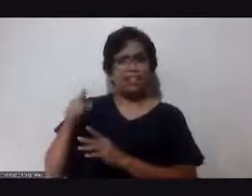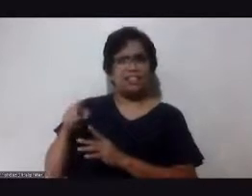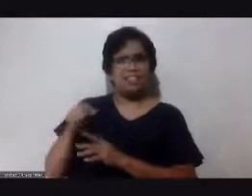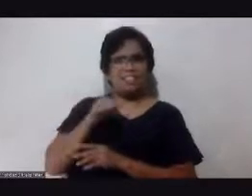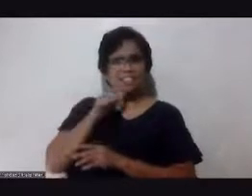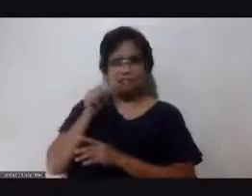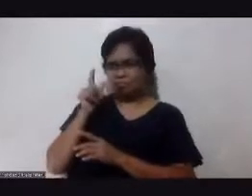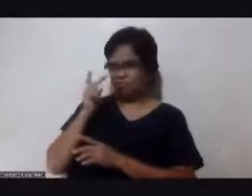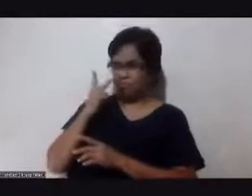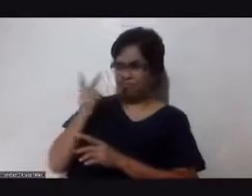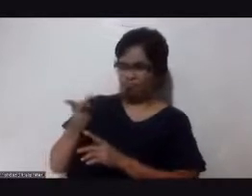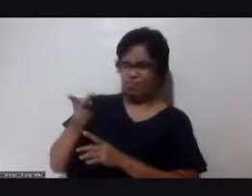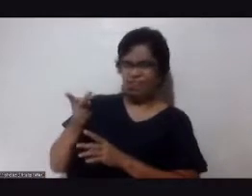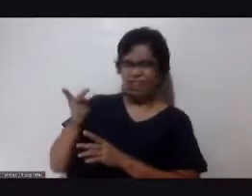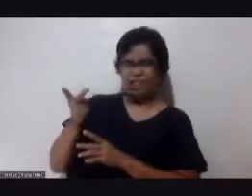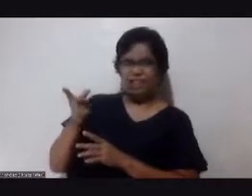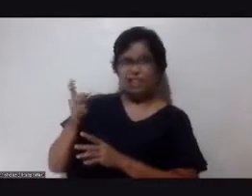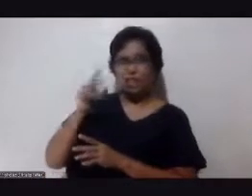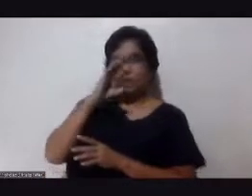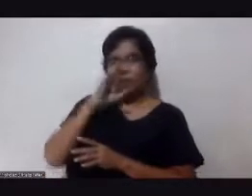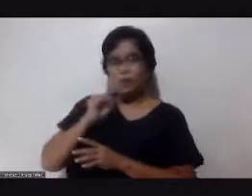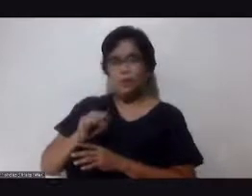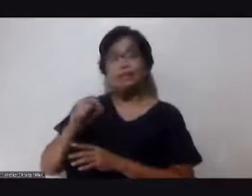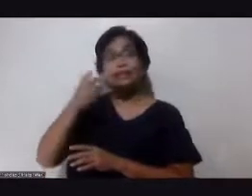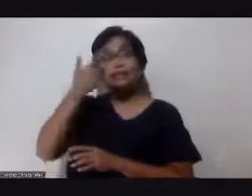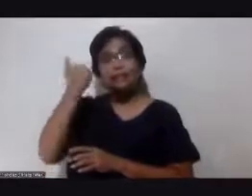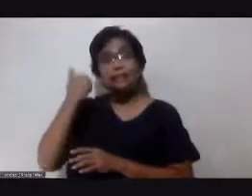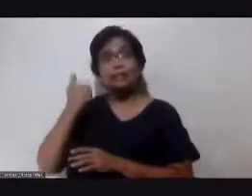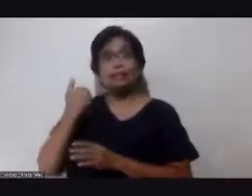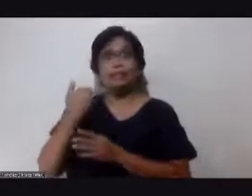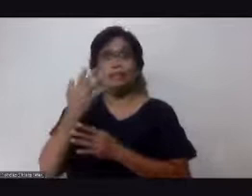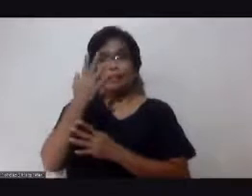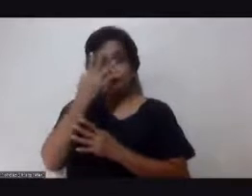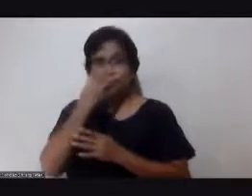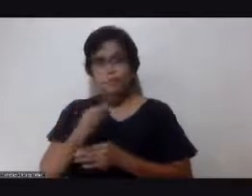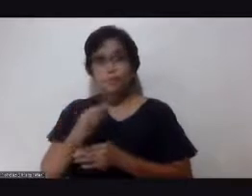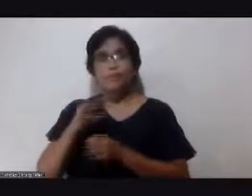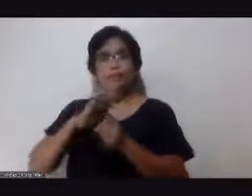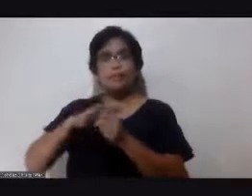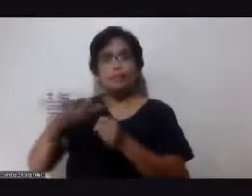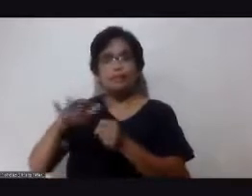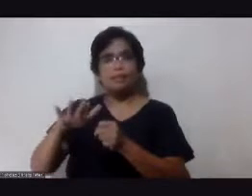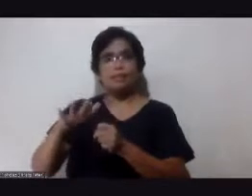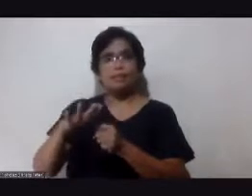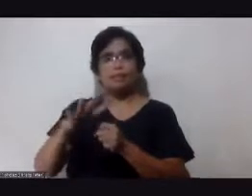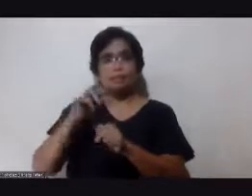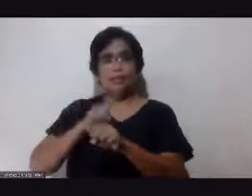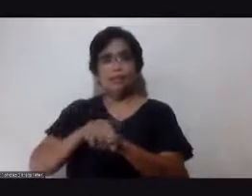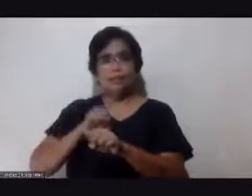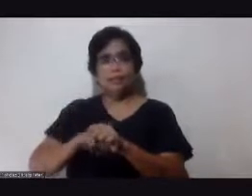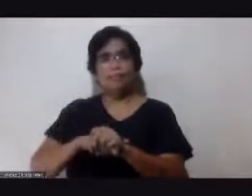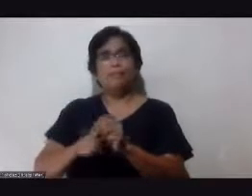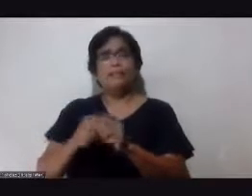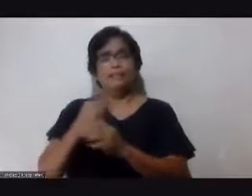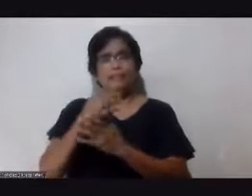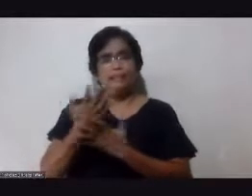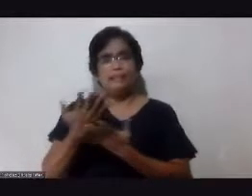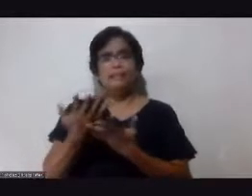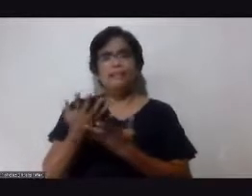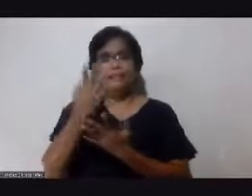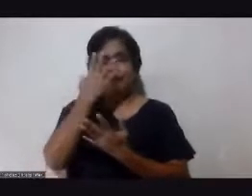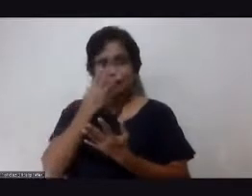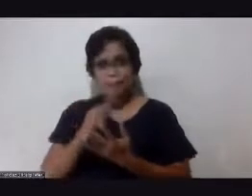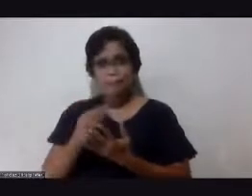matanda kasi natutulog ka ng sapat na oras yeah sleep okay rest kasi kailangan niya ng katawan hindi